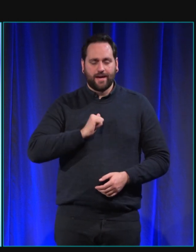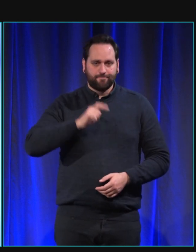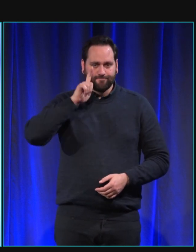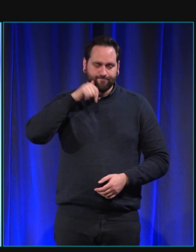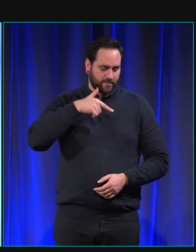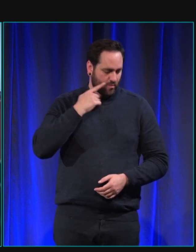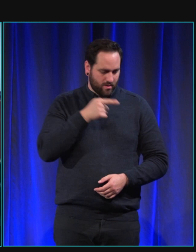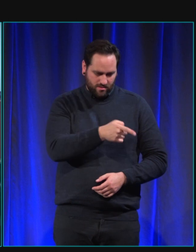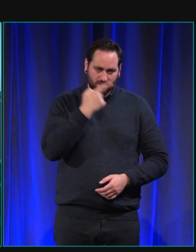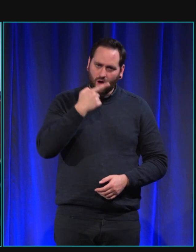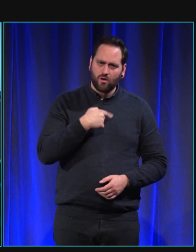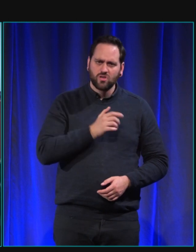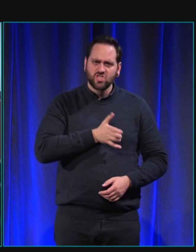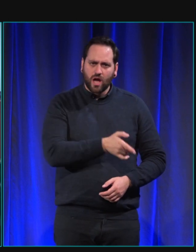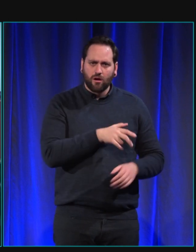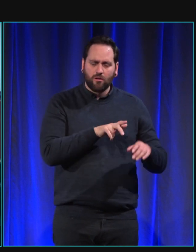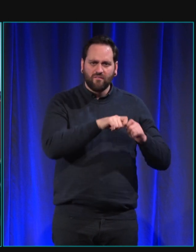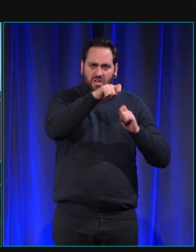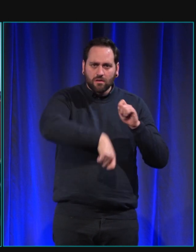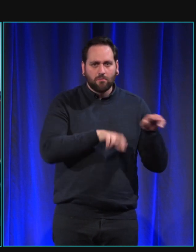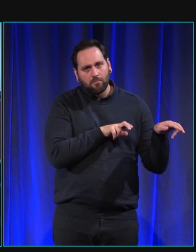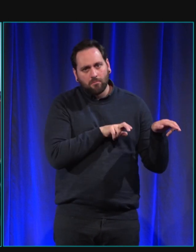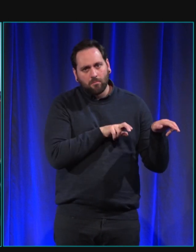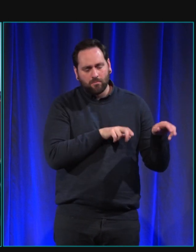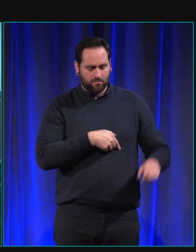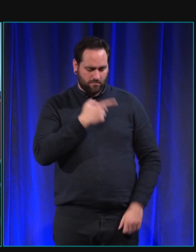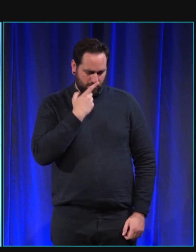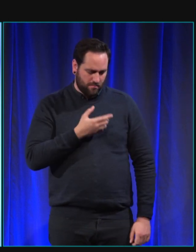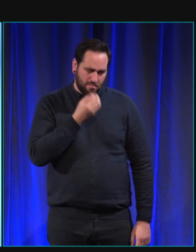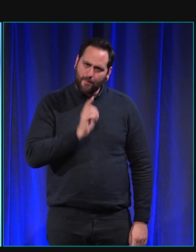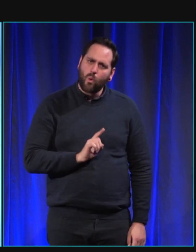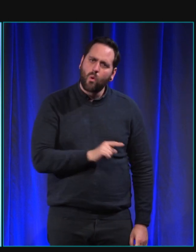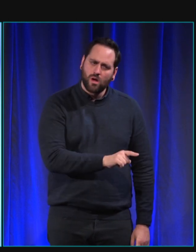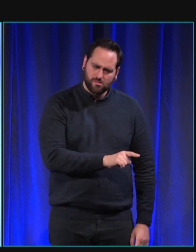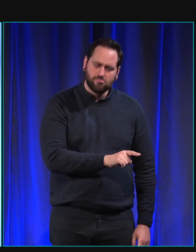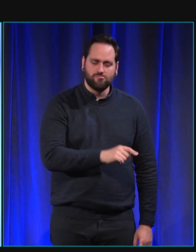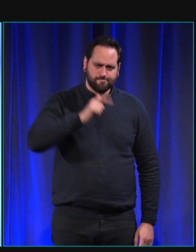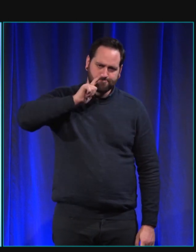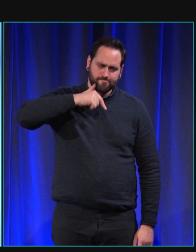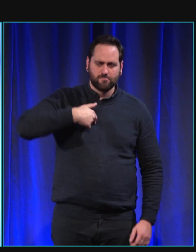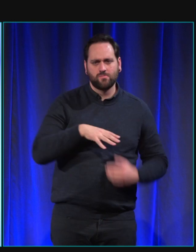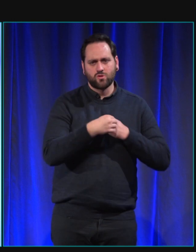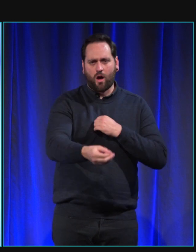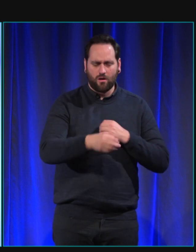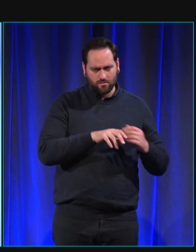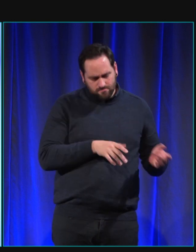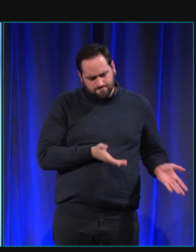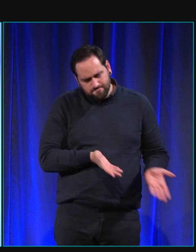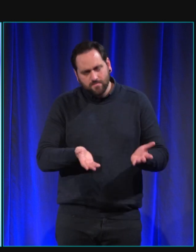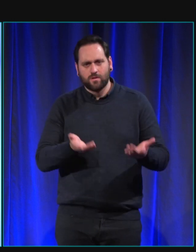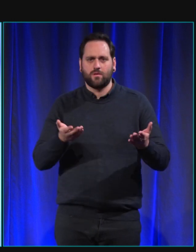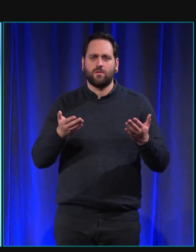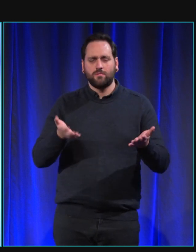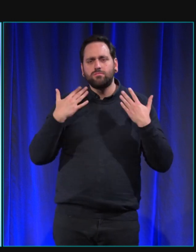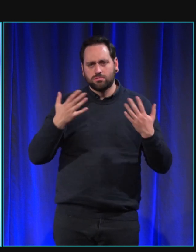bougeait plus de son panier et je me suis dit ouh ça c'est quand même pas bien et du coup je suis sortie là aujourd'hui elle a fait une grosse détente et on retourne en forêt de Vincennes